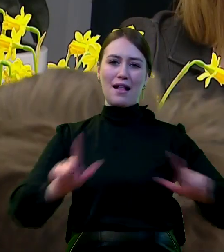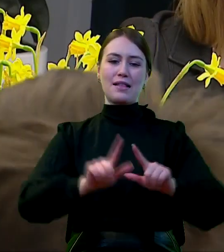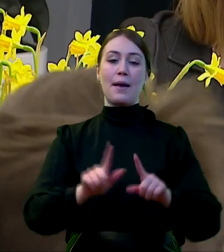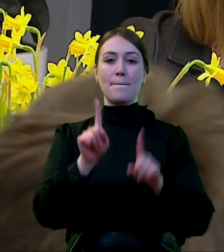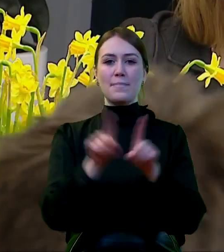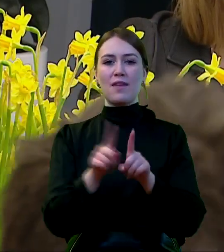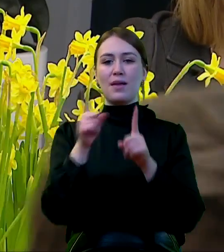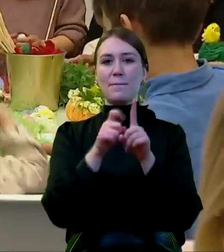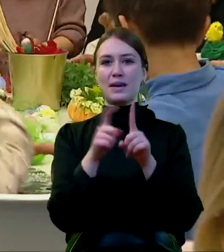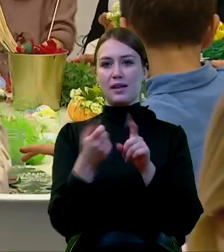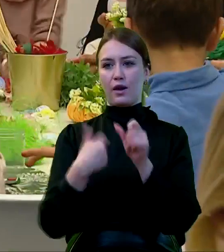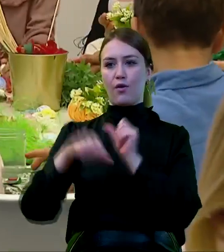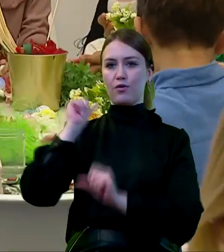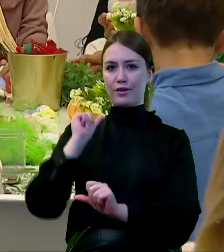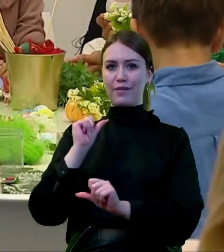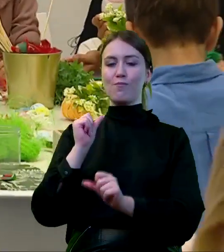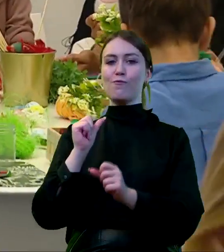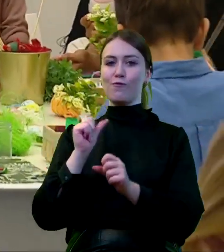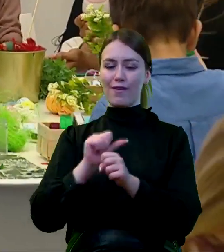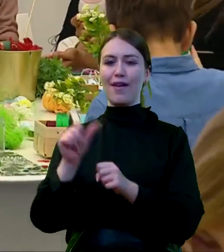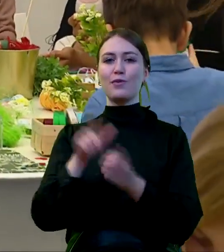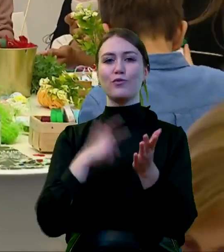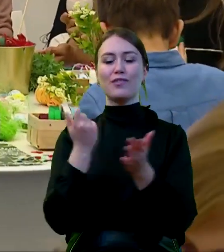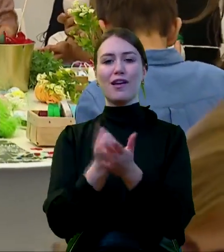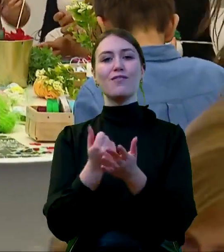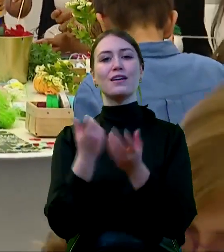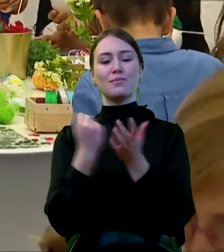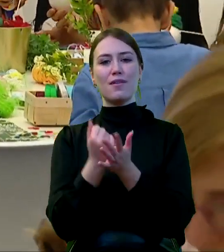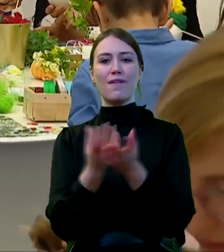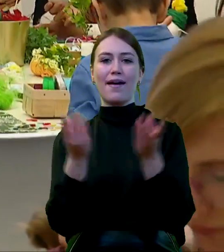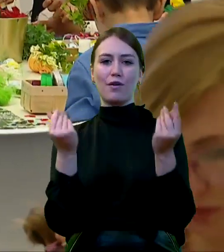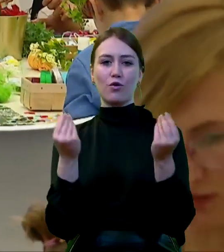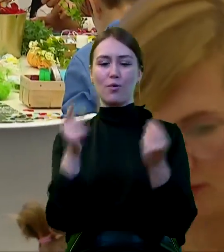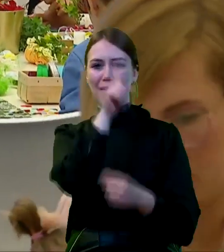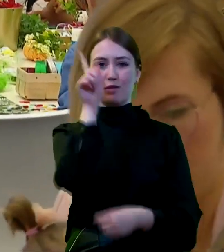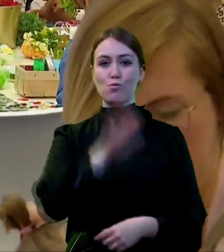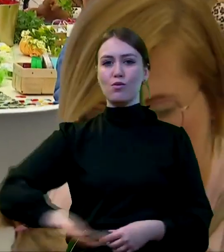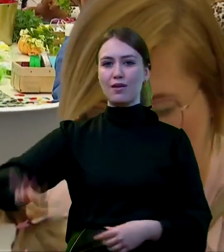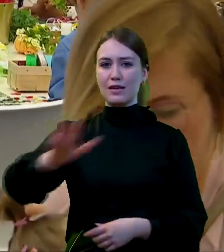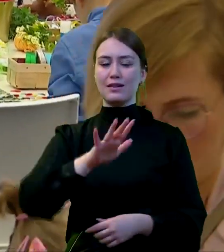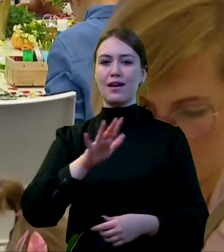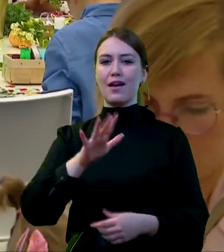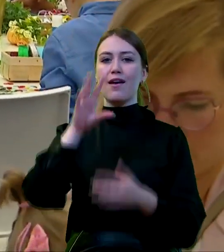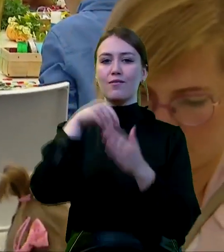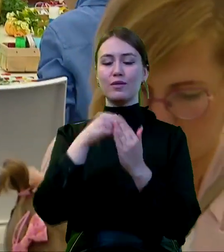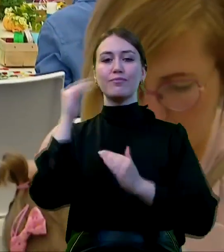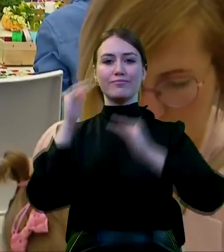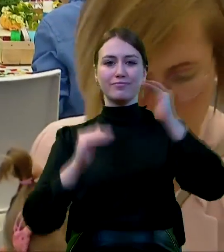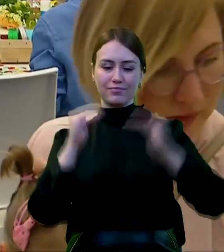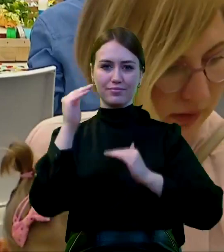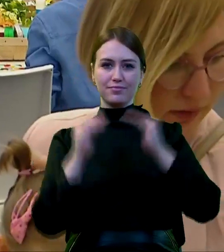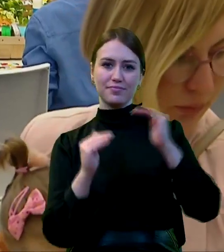zeszłego roku weszła już wspomniana ustawa o ekonomii społecznej, która uregulowała